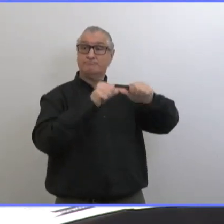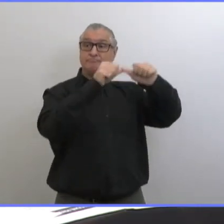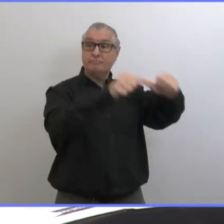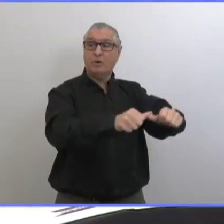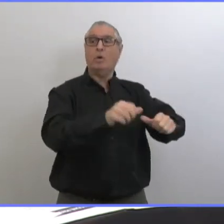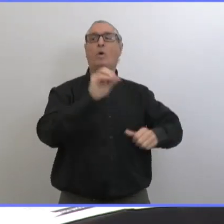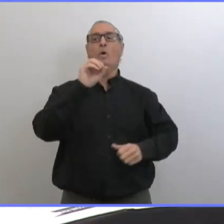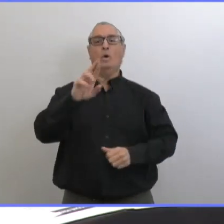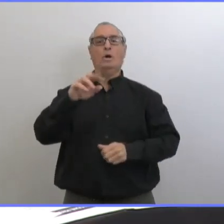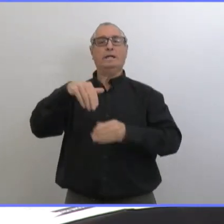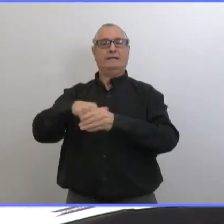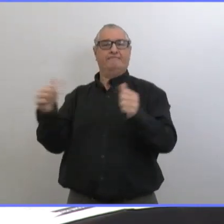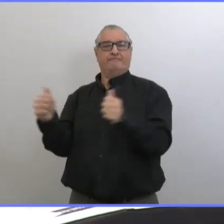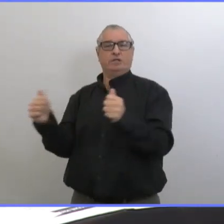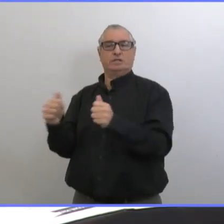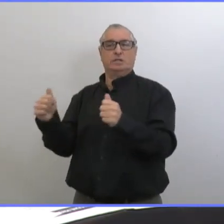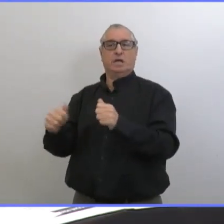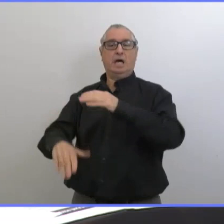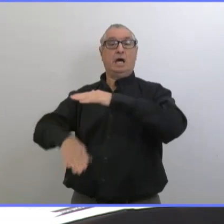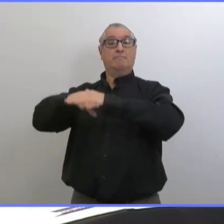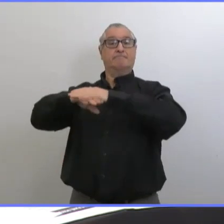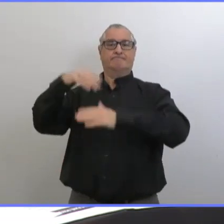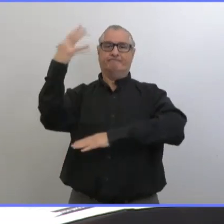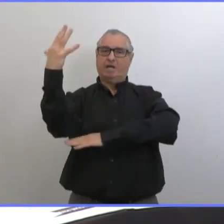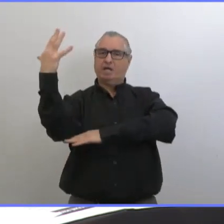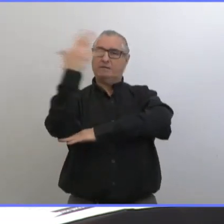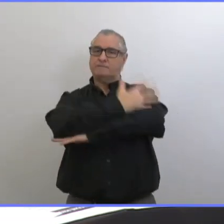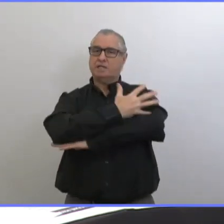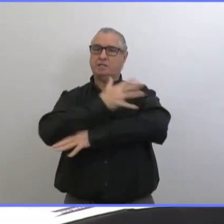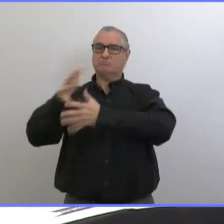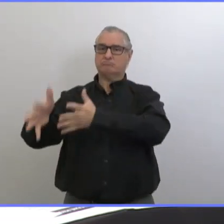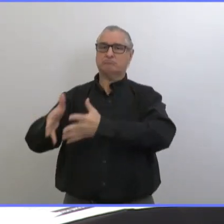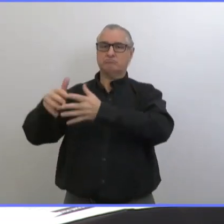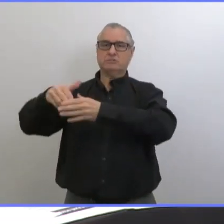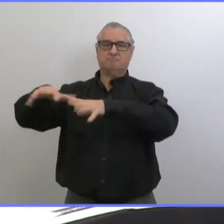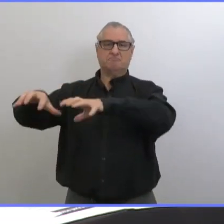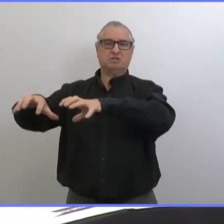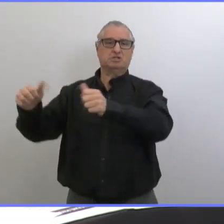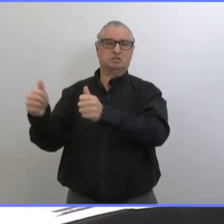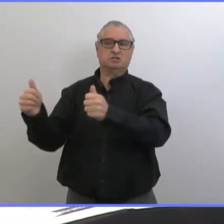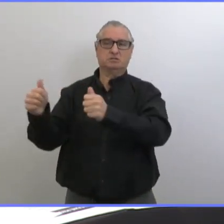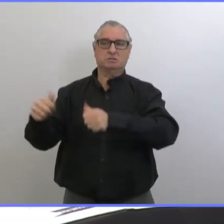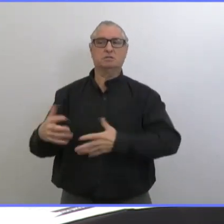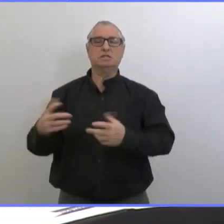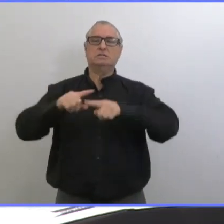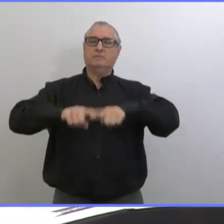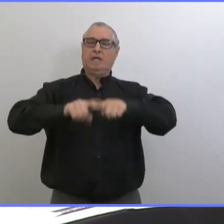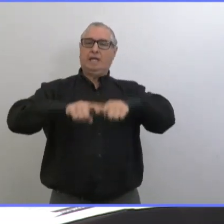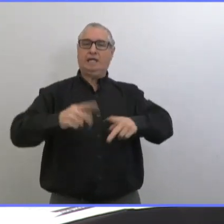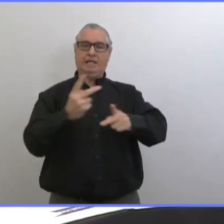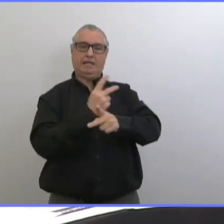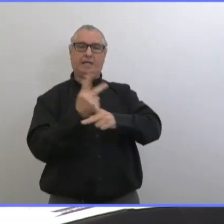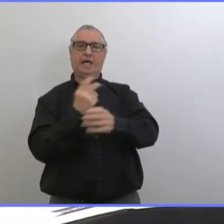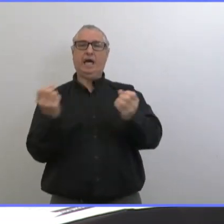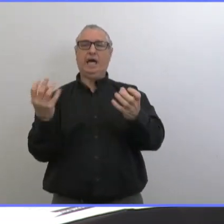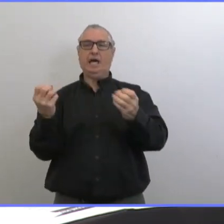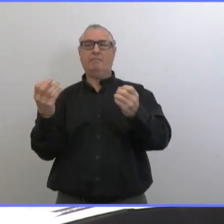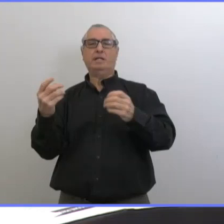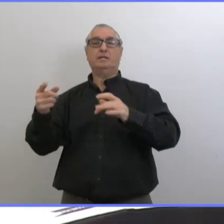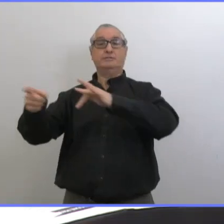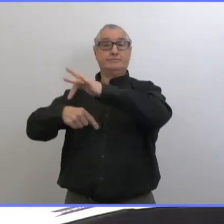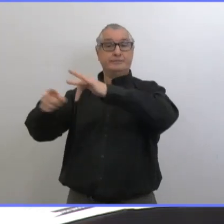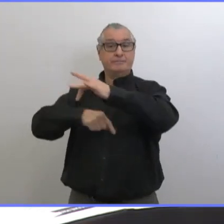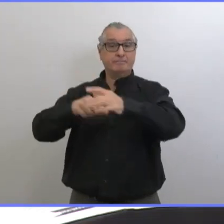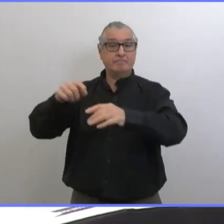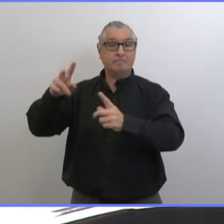frigo pendant cinq jours donc ce sont des protocoles que les immunisateurs suivent quel que soit le nombre de personnes qui manquent leur rendez-vous ce jour-là